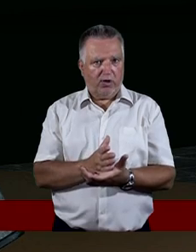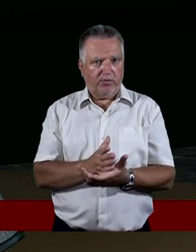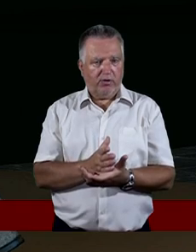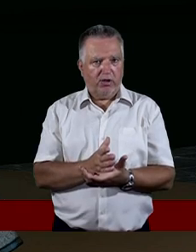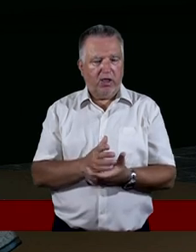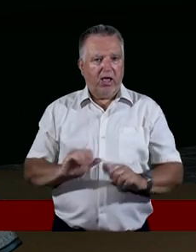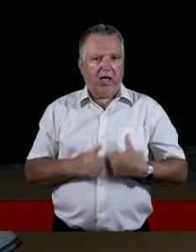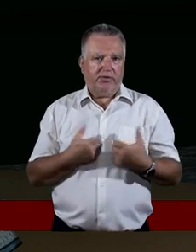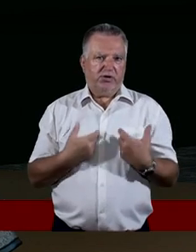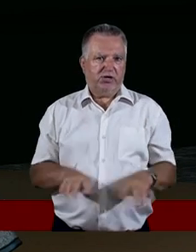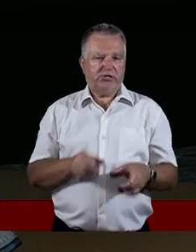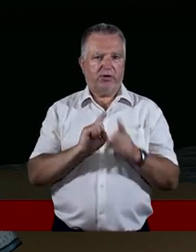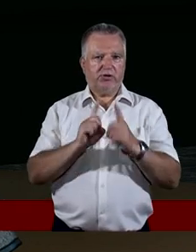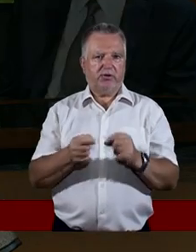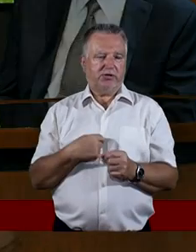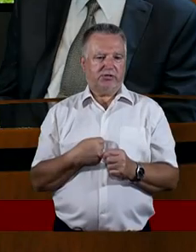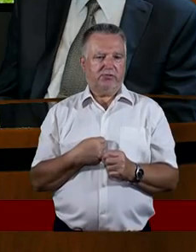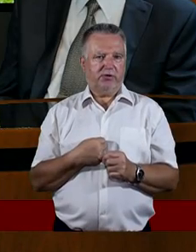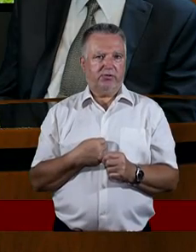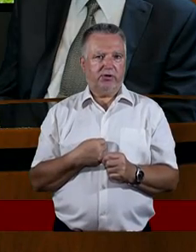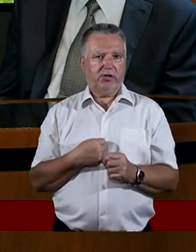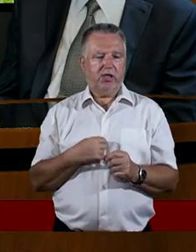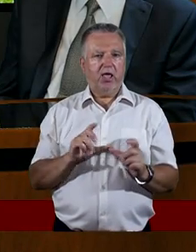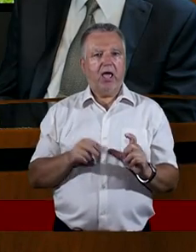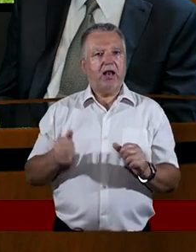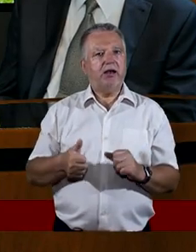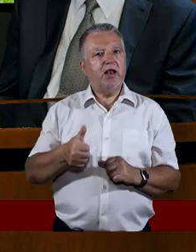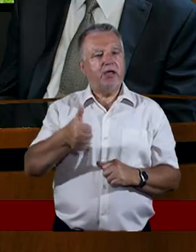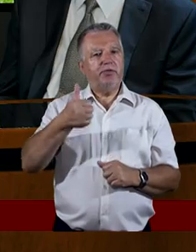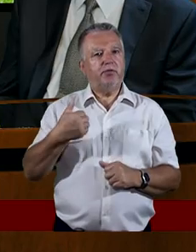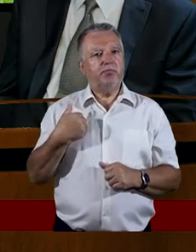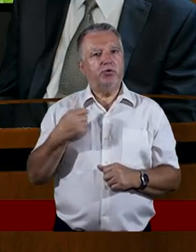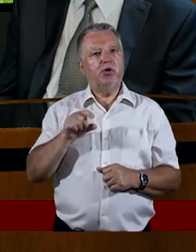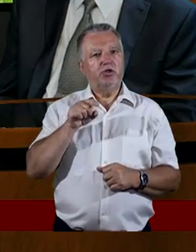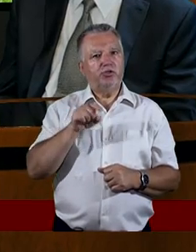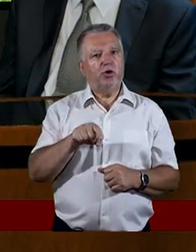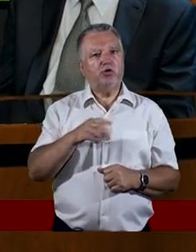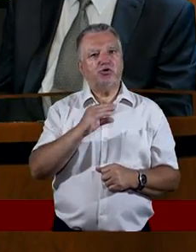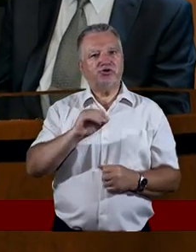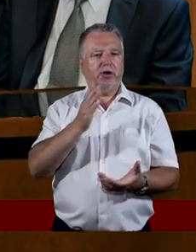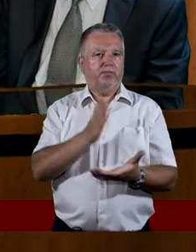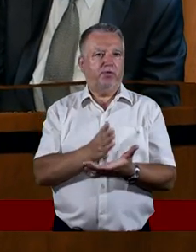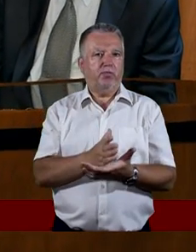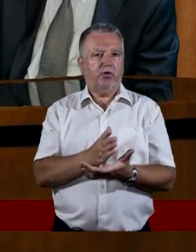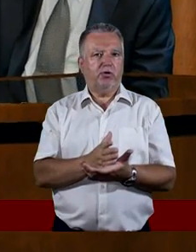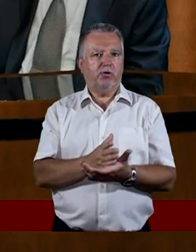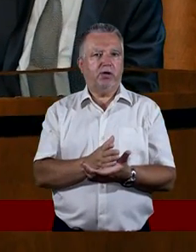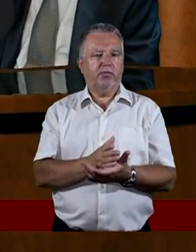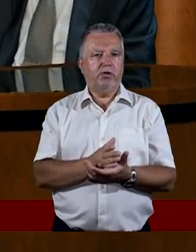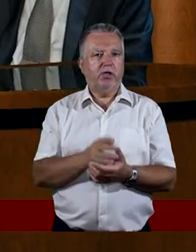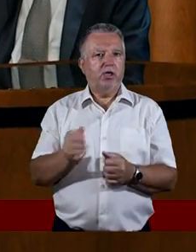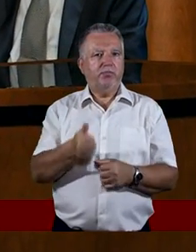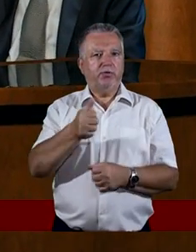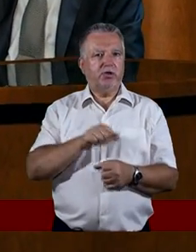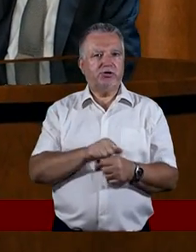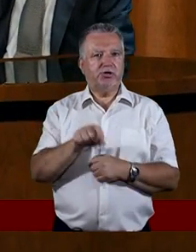żeby nie chciała ze mną rozmawiać o Bogu. Ale najpierw był ten element, że pomogłam. Albo najpierw jest ten